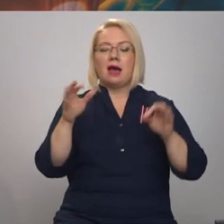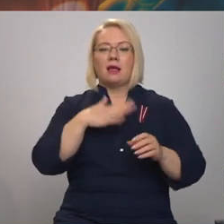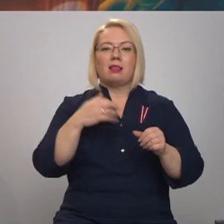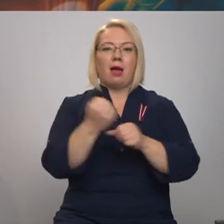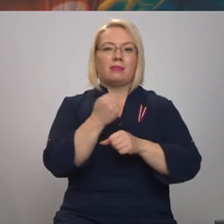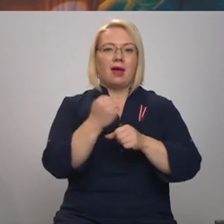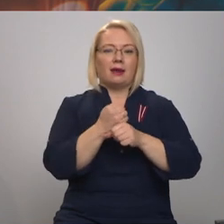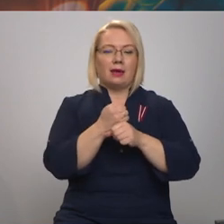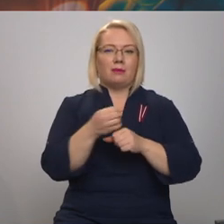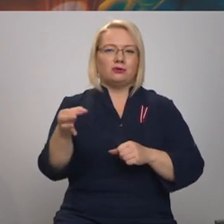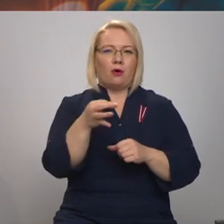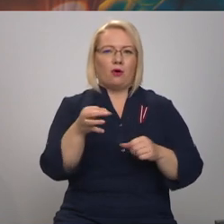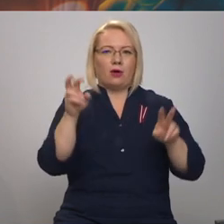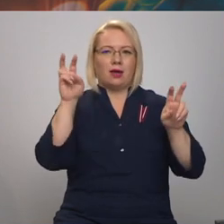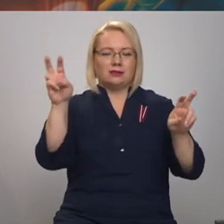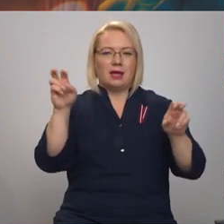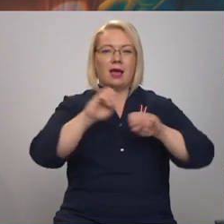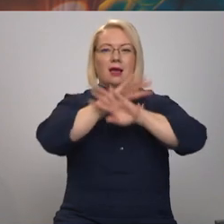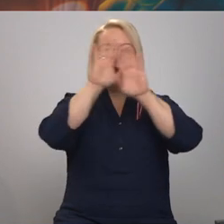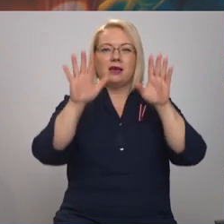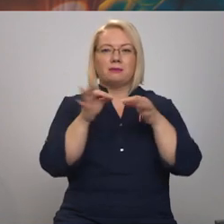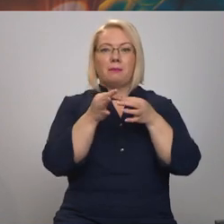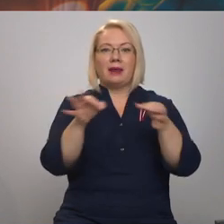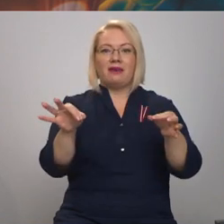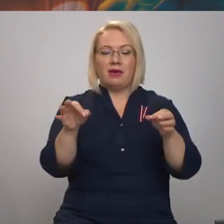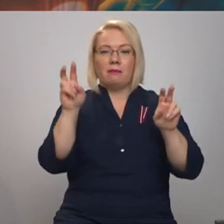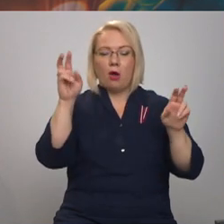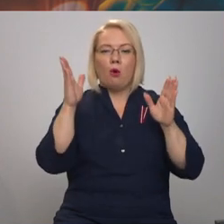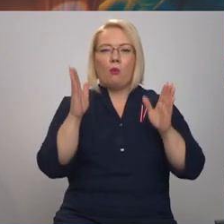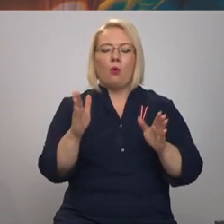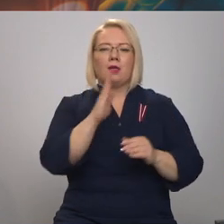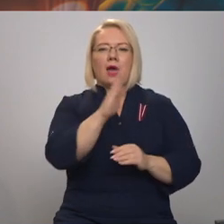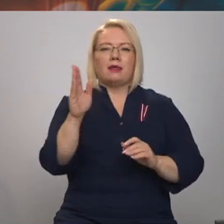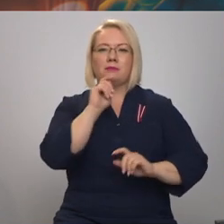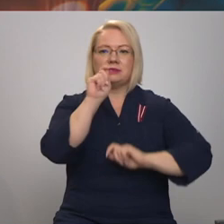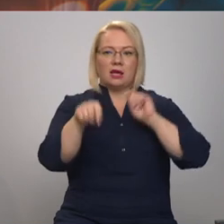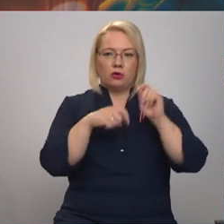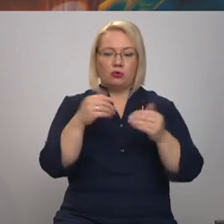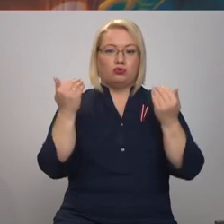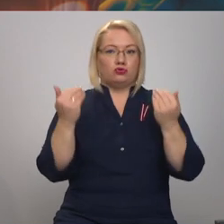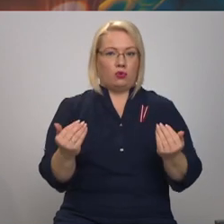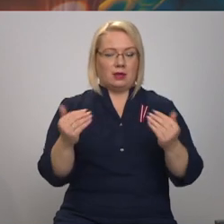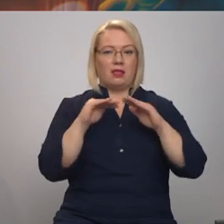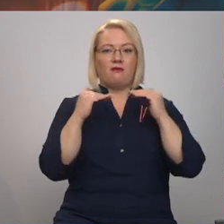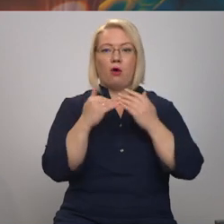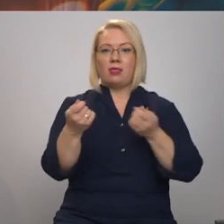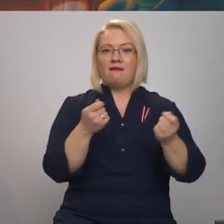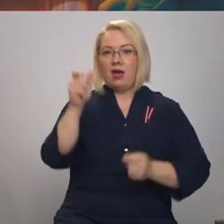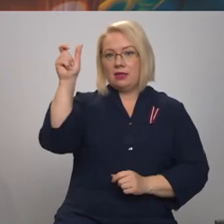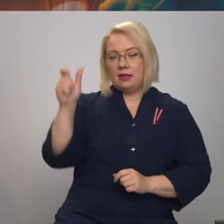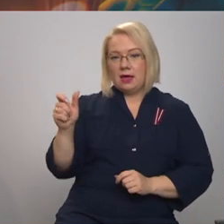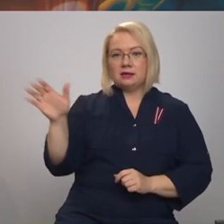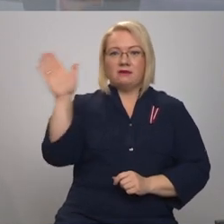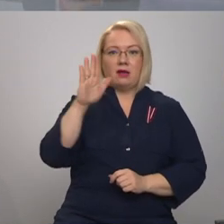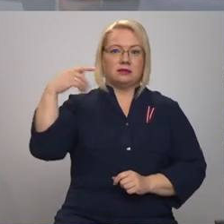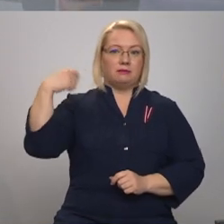brīvībai, neicinot tik vienu kļūt par ziedotāju un gaismas draugu. Un šorīt mūsu studijā fonda vadītājs bijašais Latvijas valsts